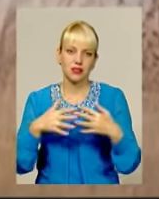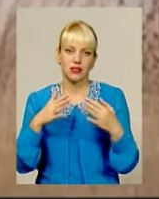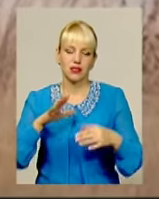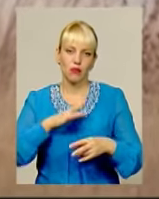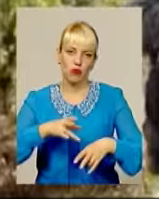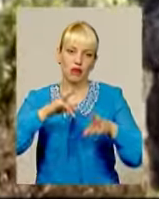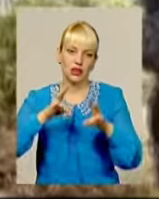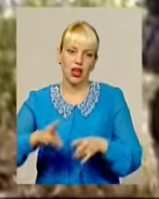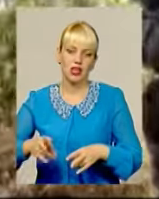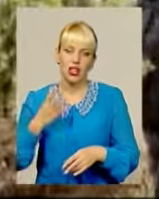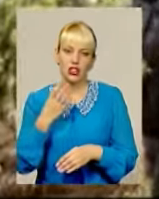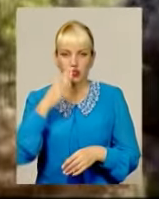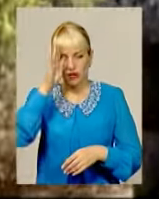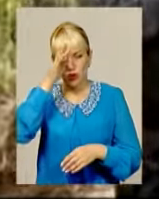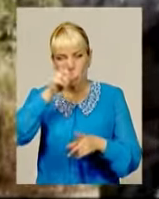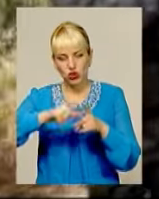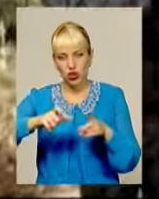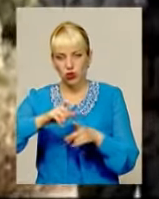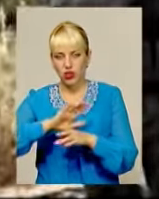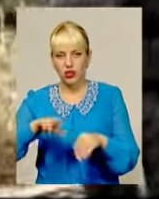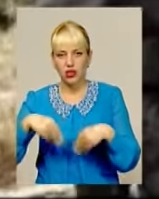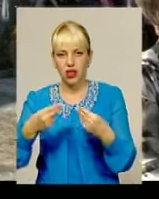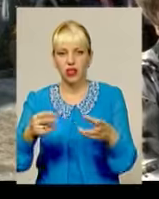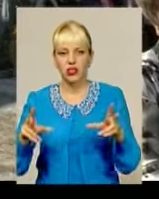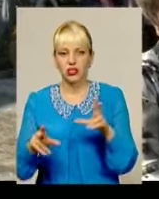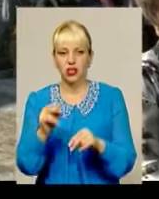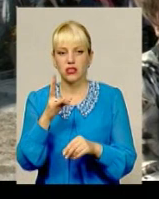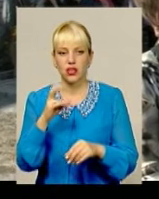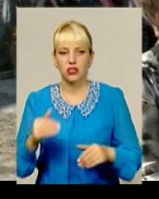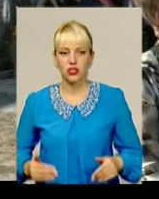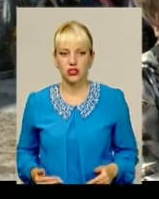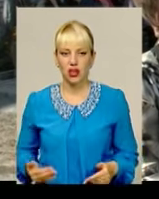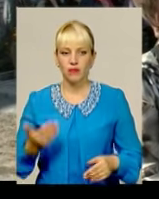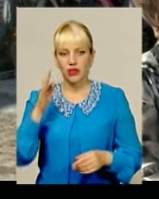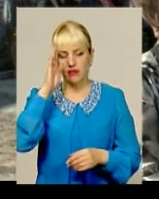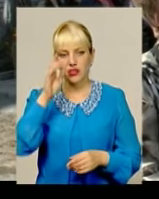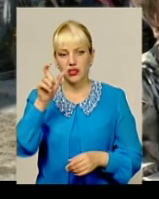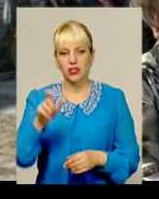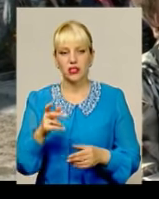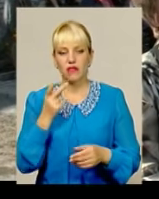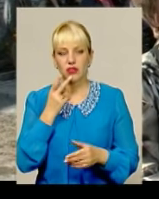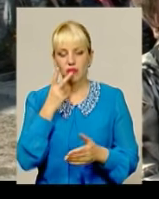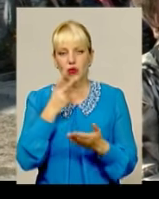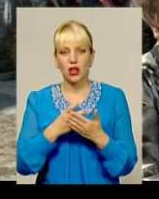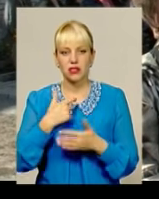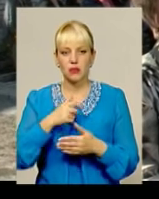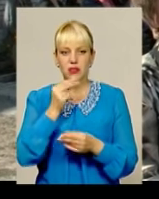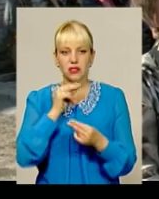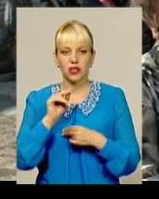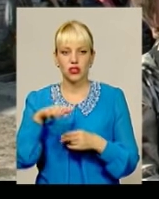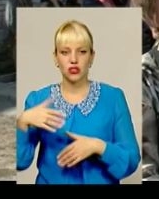фатальним. Чотири ворожі кулі не давали шансу на життя. Він завжди показував себе з кращих сторон,